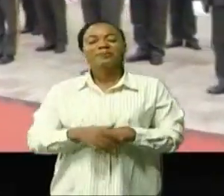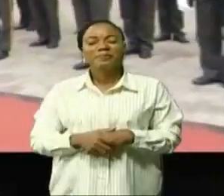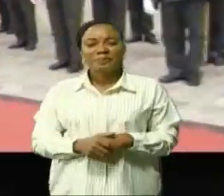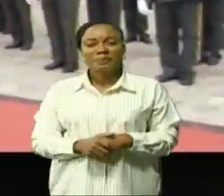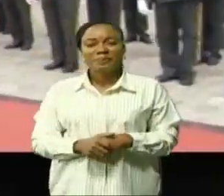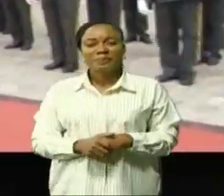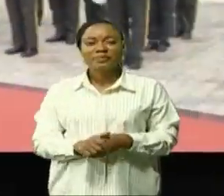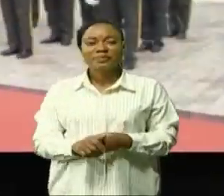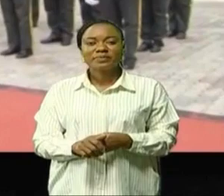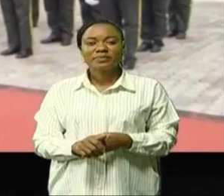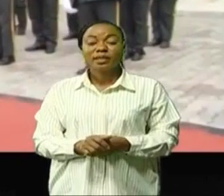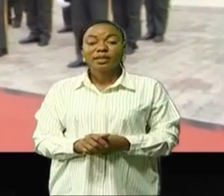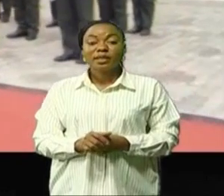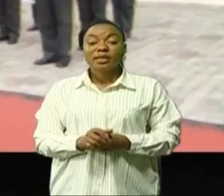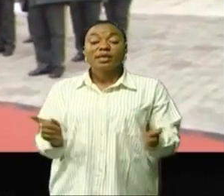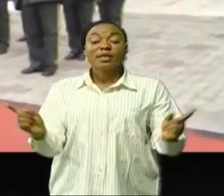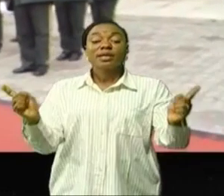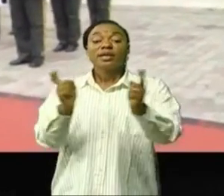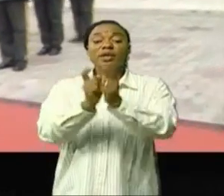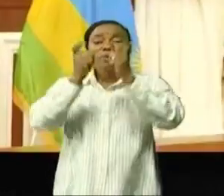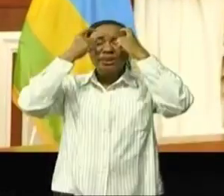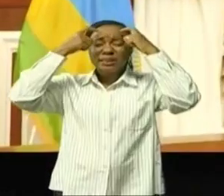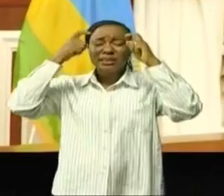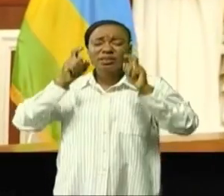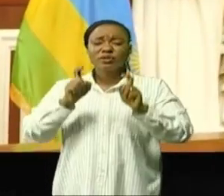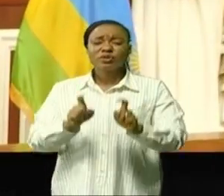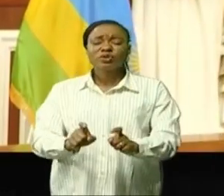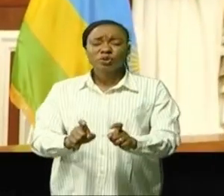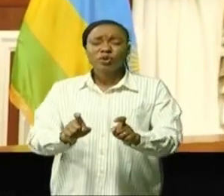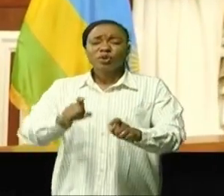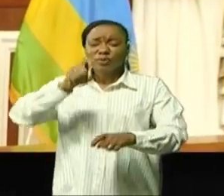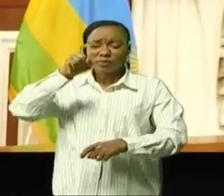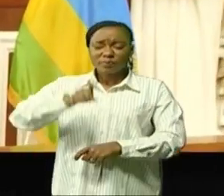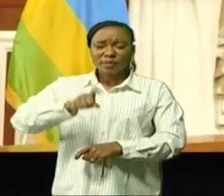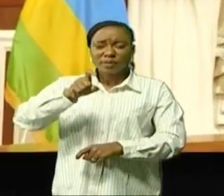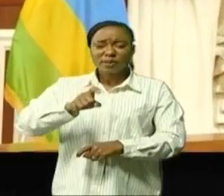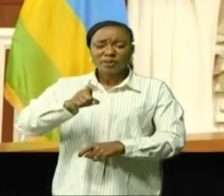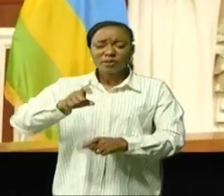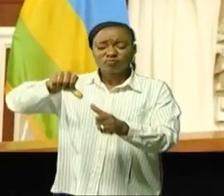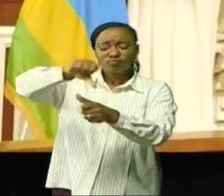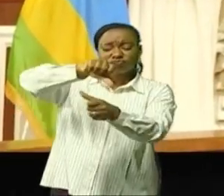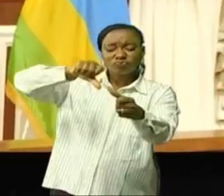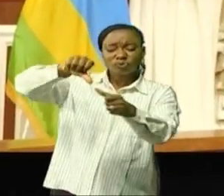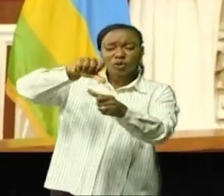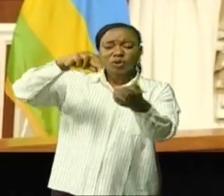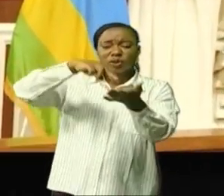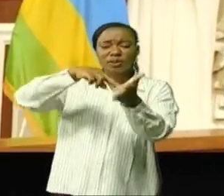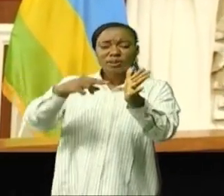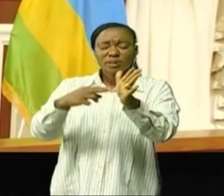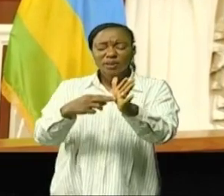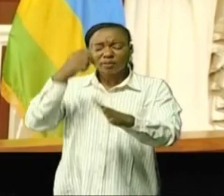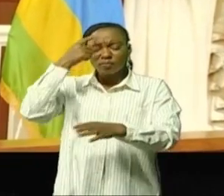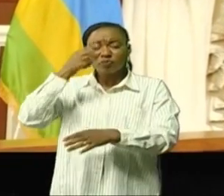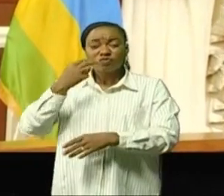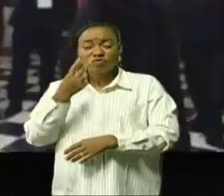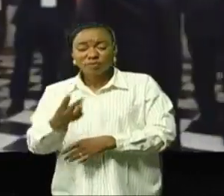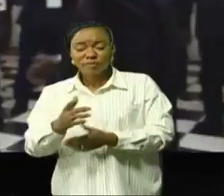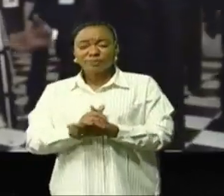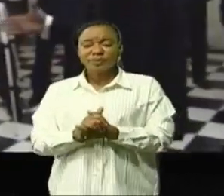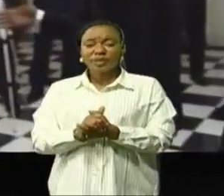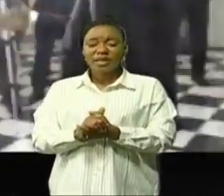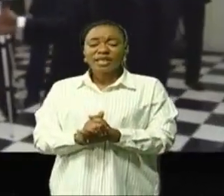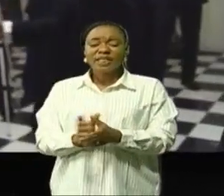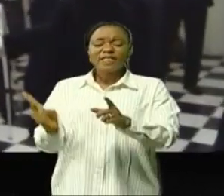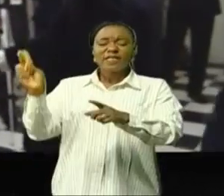Une rencontre décisive qui devrait marquer un tournant dans le cycle infernal de violence